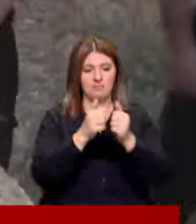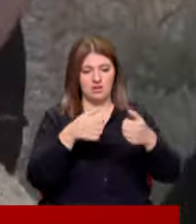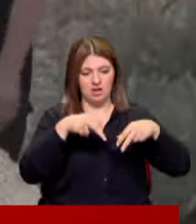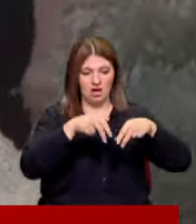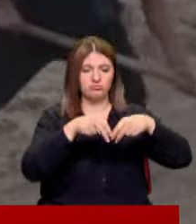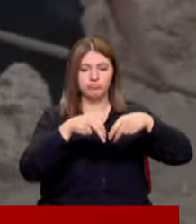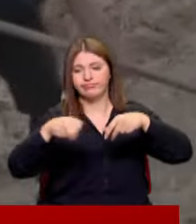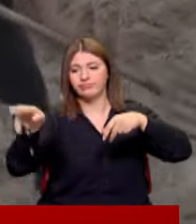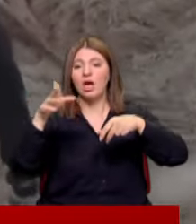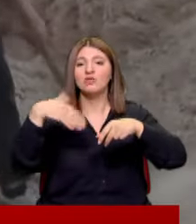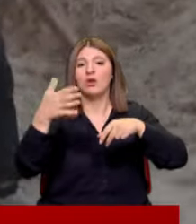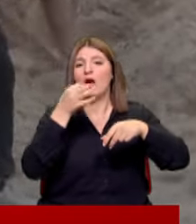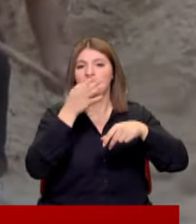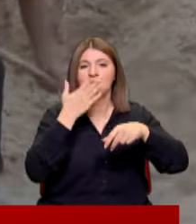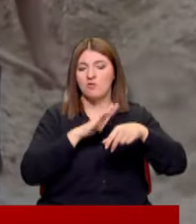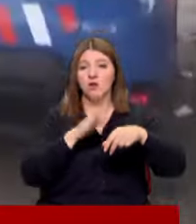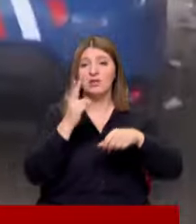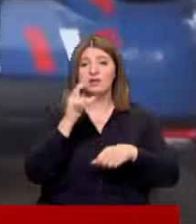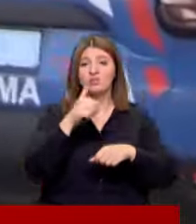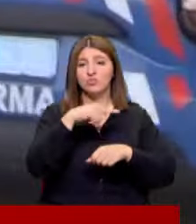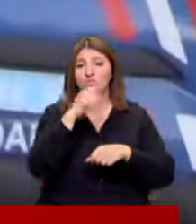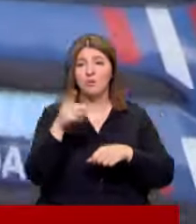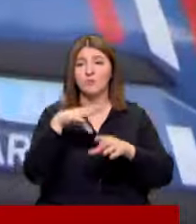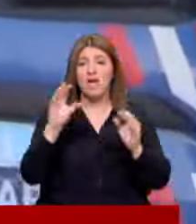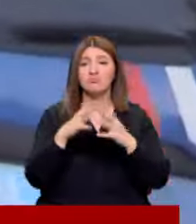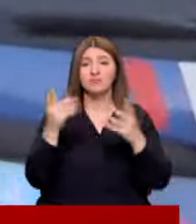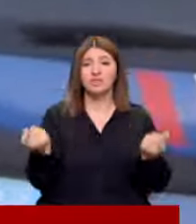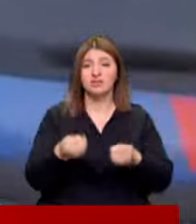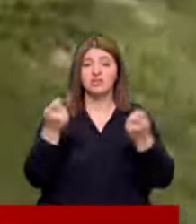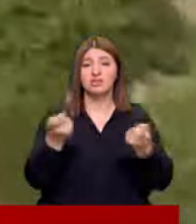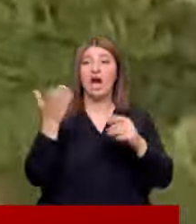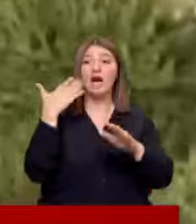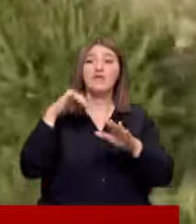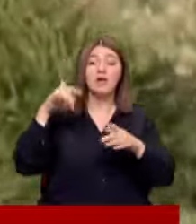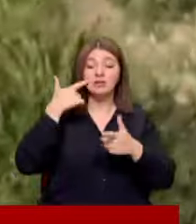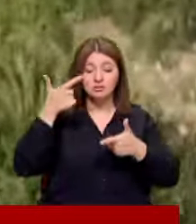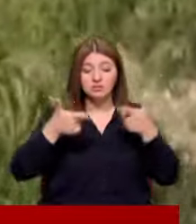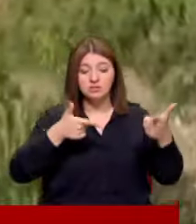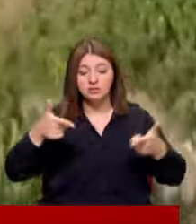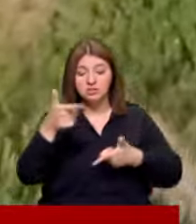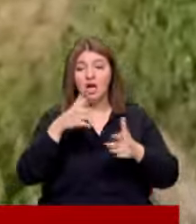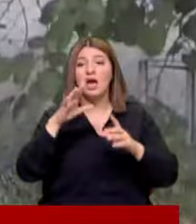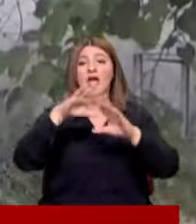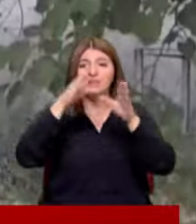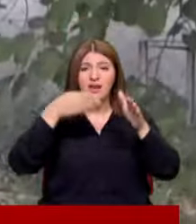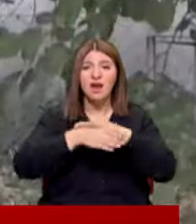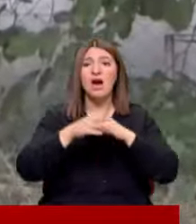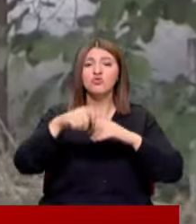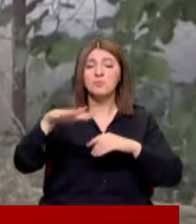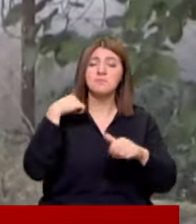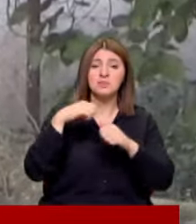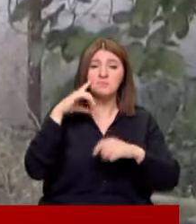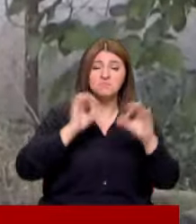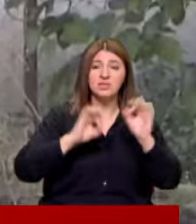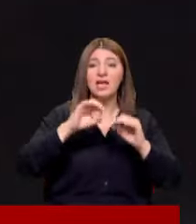ayrıldı bir daha da haber alınamadı 7 gündür tüm ekipler seferber Hava desteğiyle birçok arazi ve sera yeniden tarandı